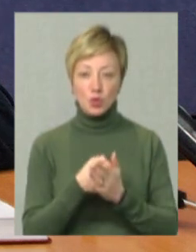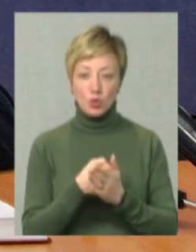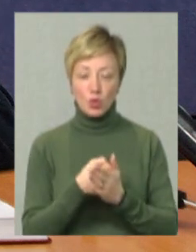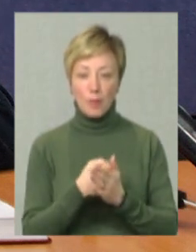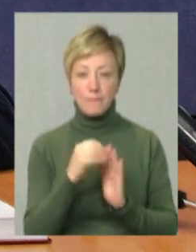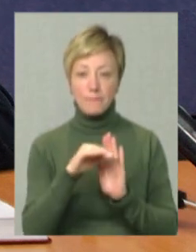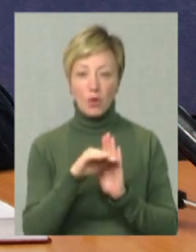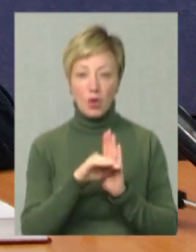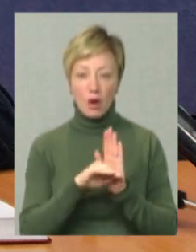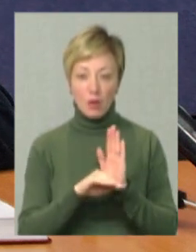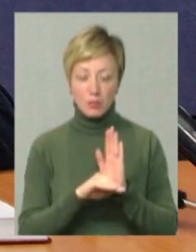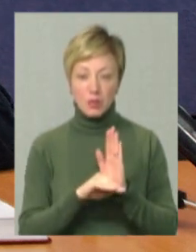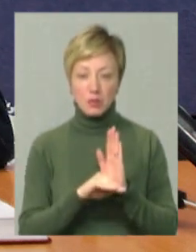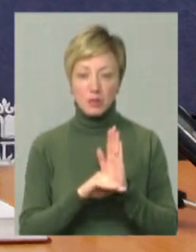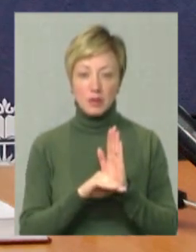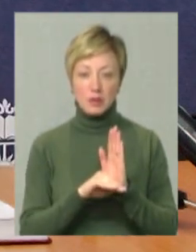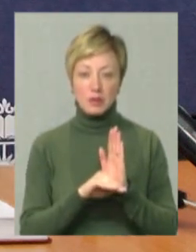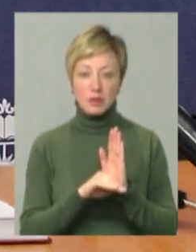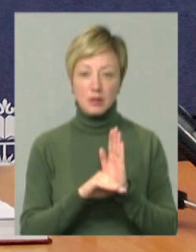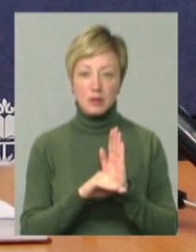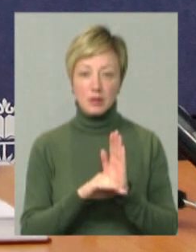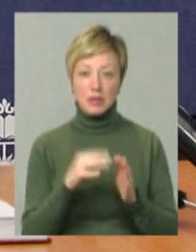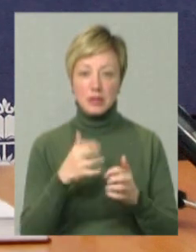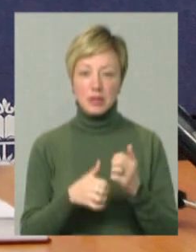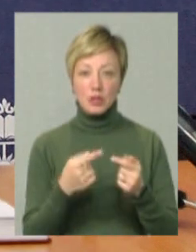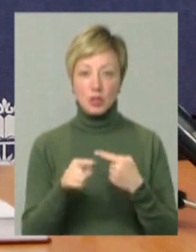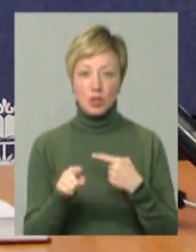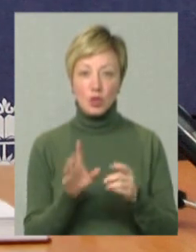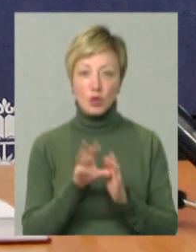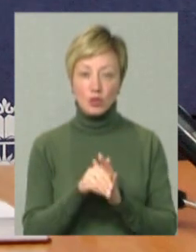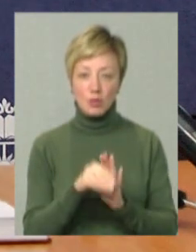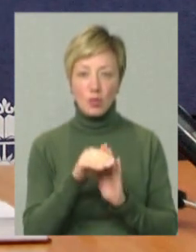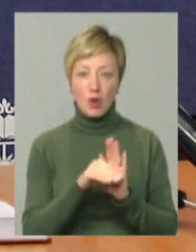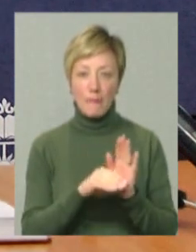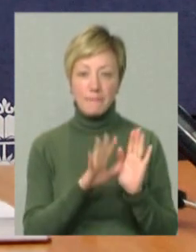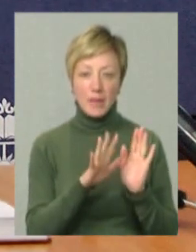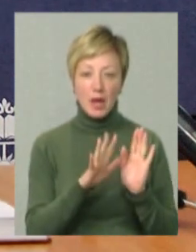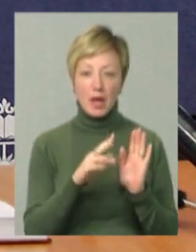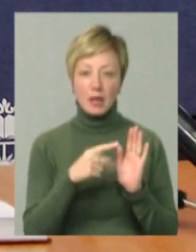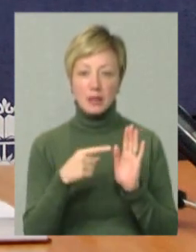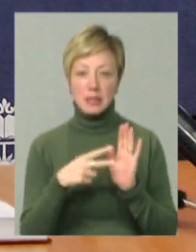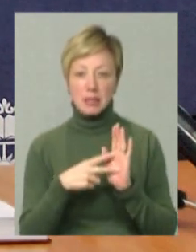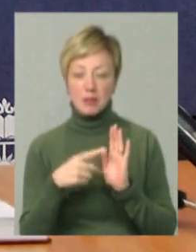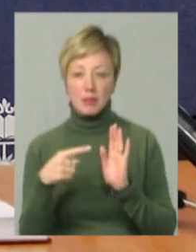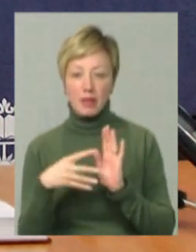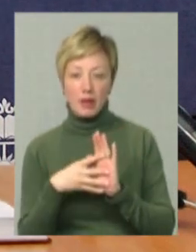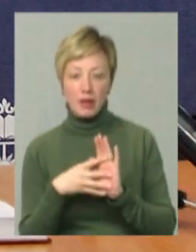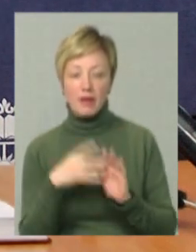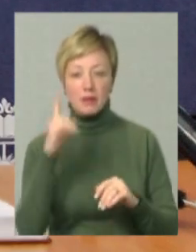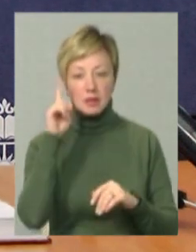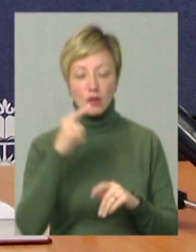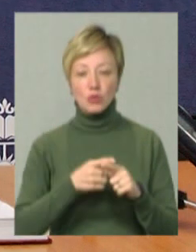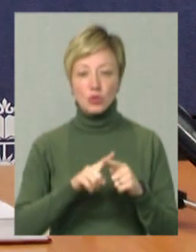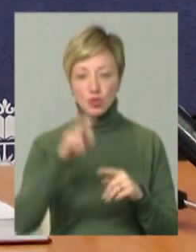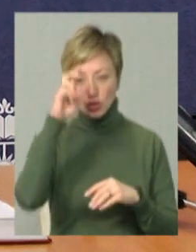до програми, які серед інших долучені до програми 5.7.9. І ми знаємо, що